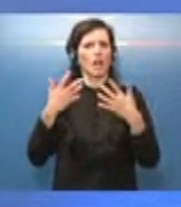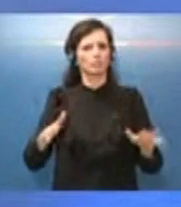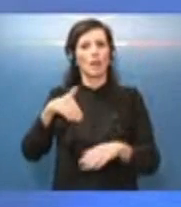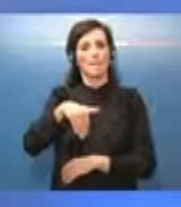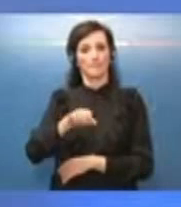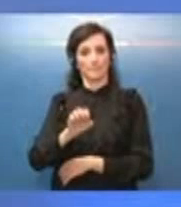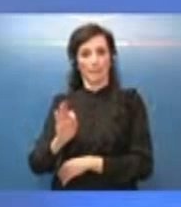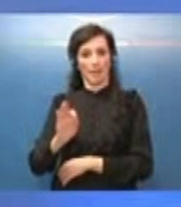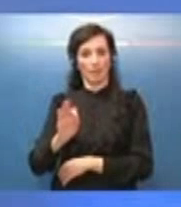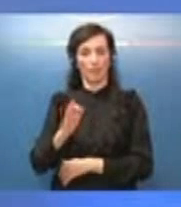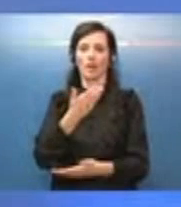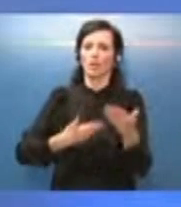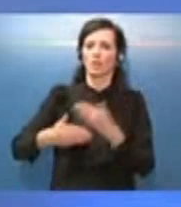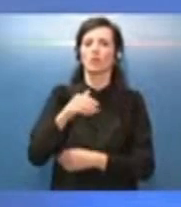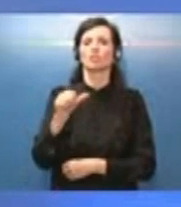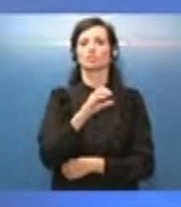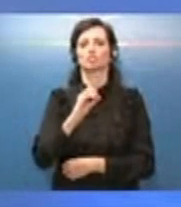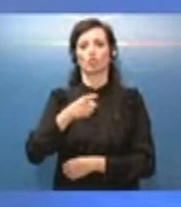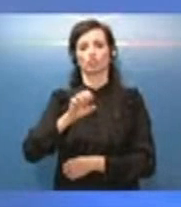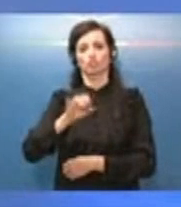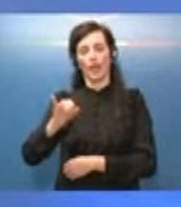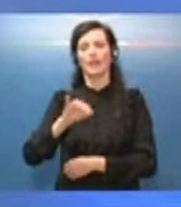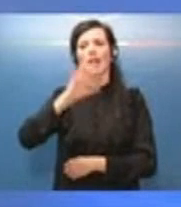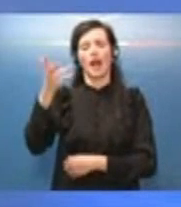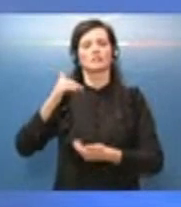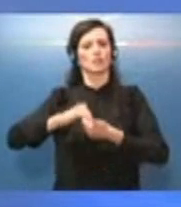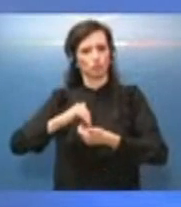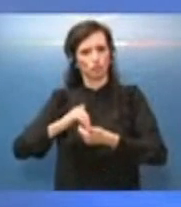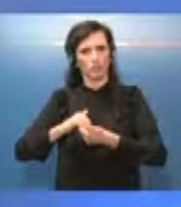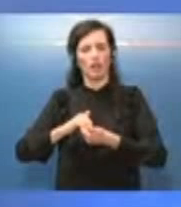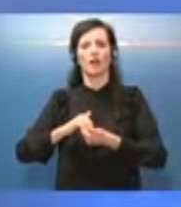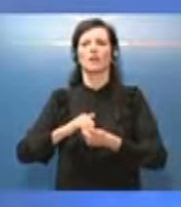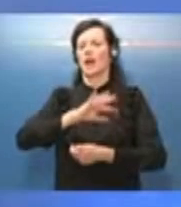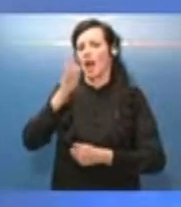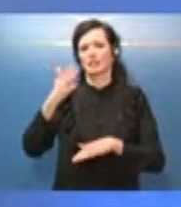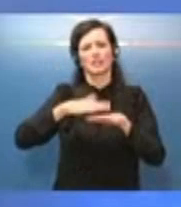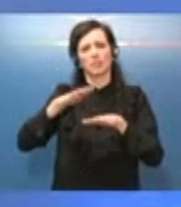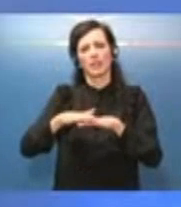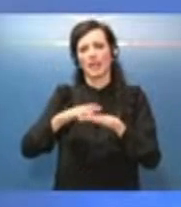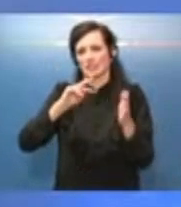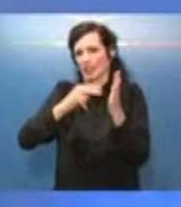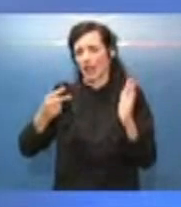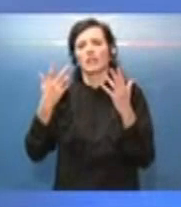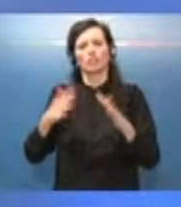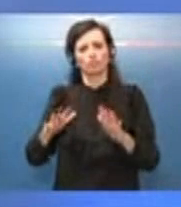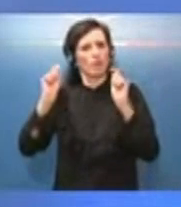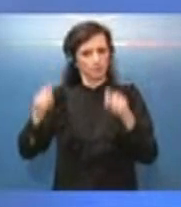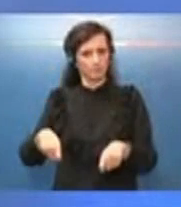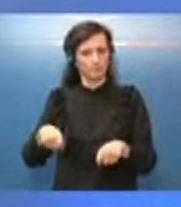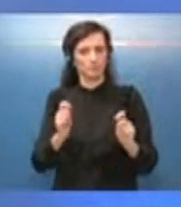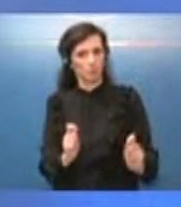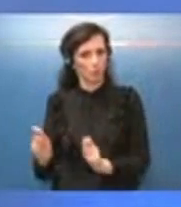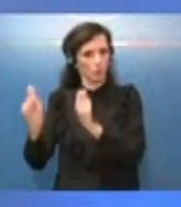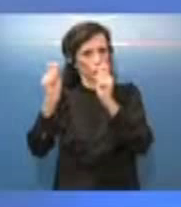collaborazione con la SOGEI e con altre società e con altre esperienze tecniche ed è